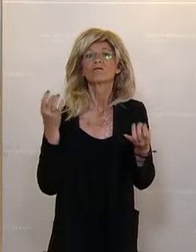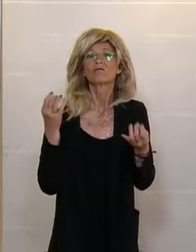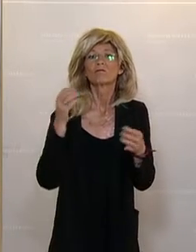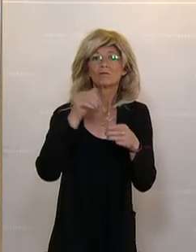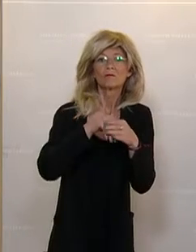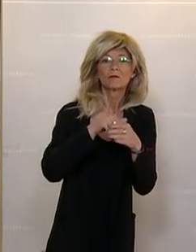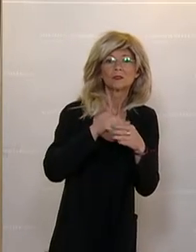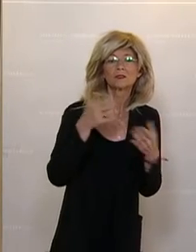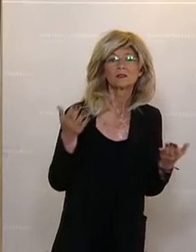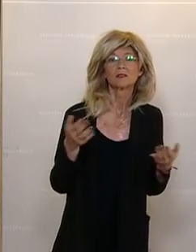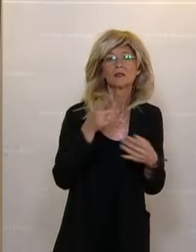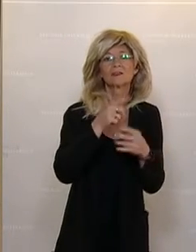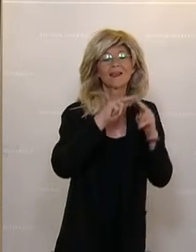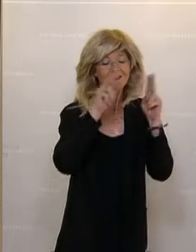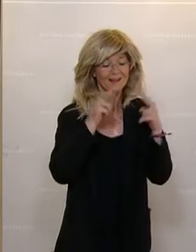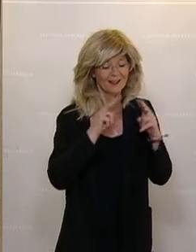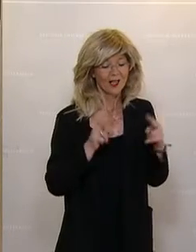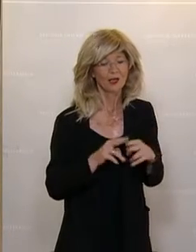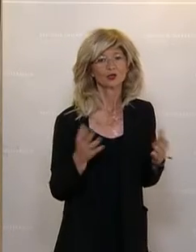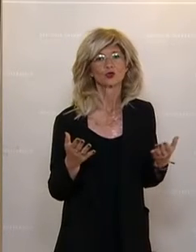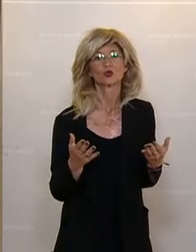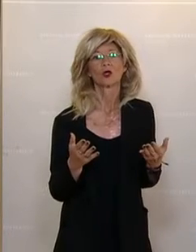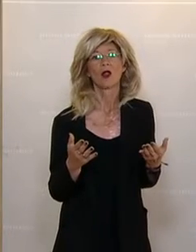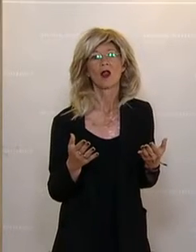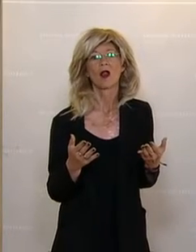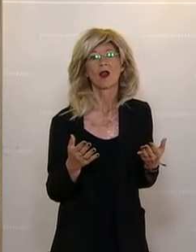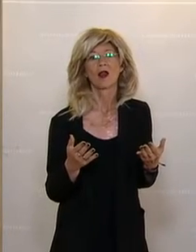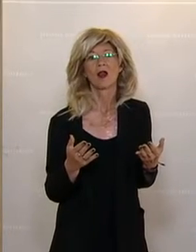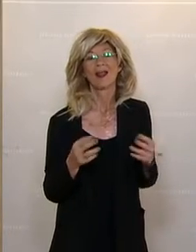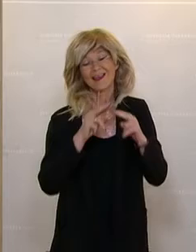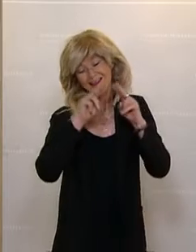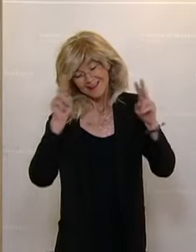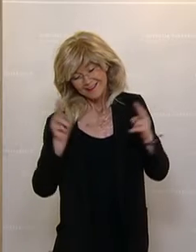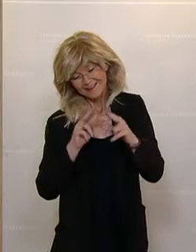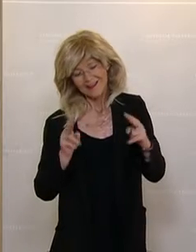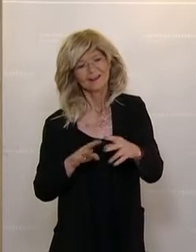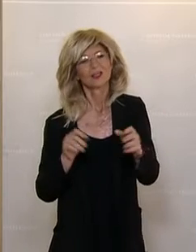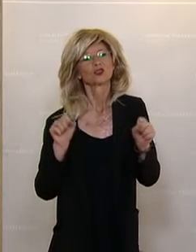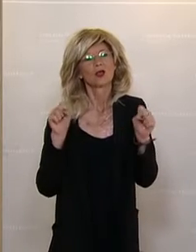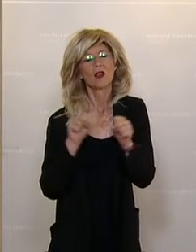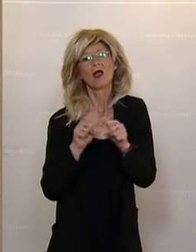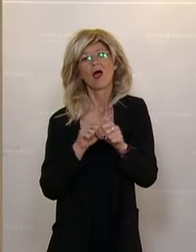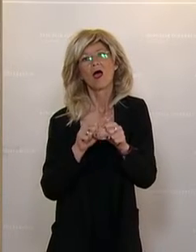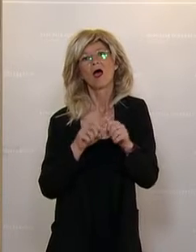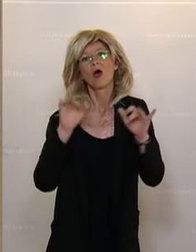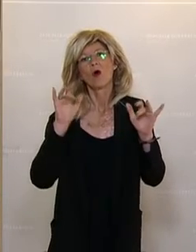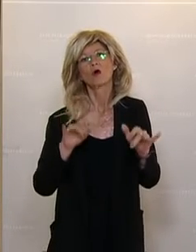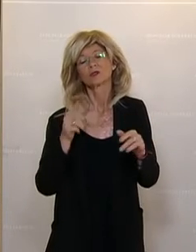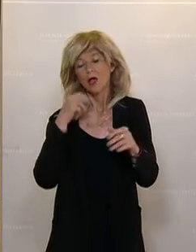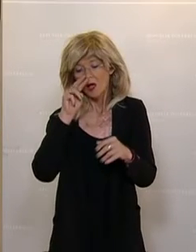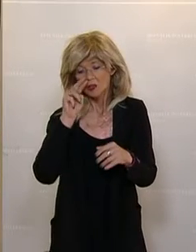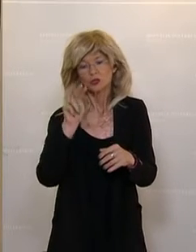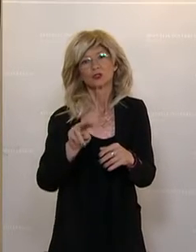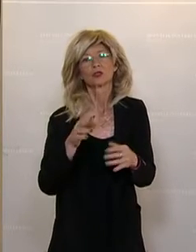im internationalen Kontext auch nicht nur, aber natürlich schon auch im Wesentlichen